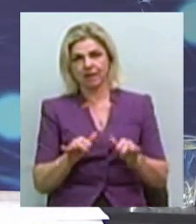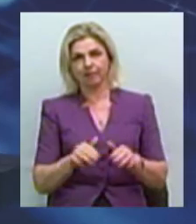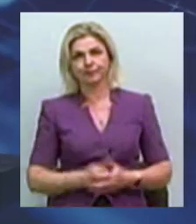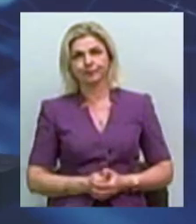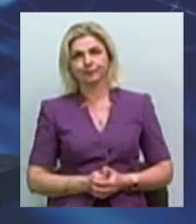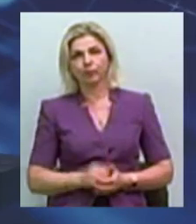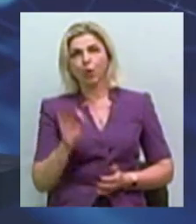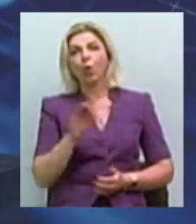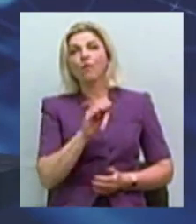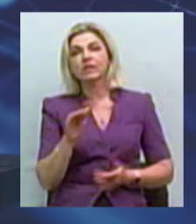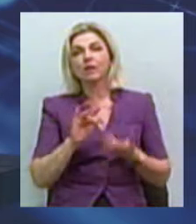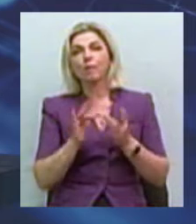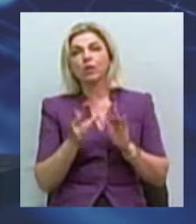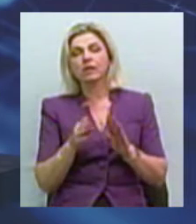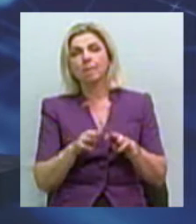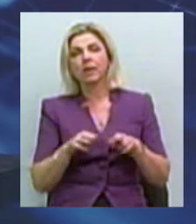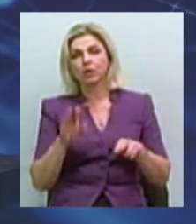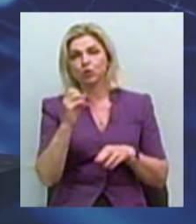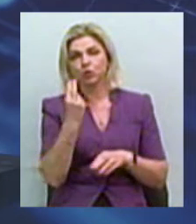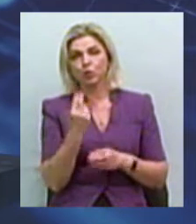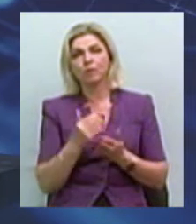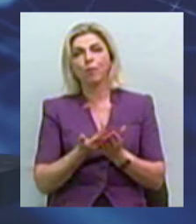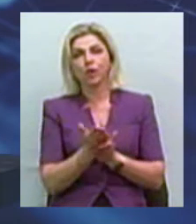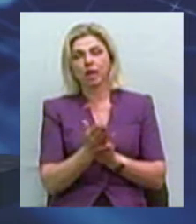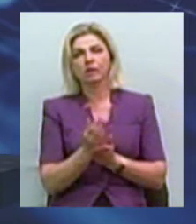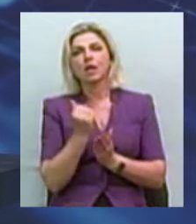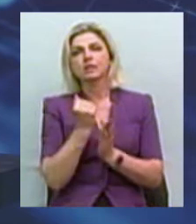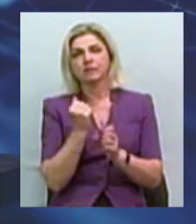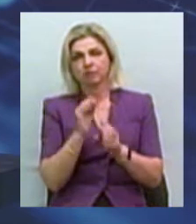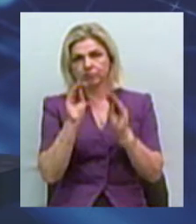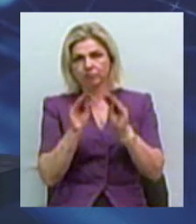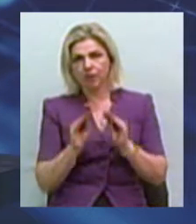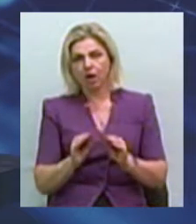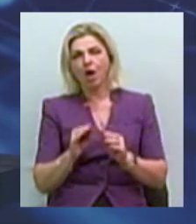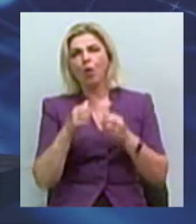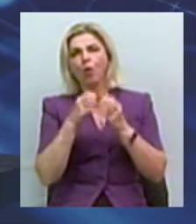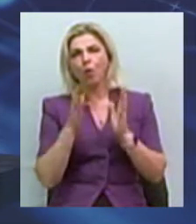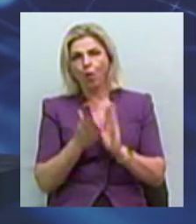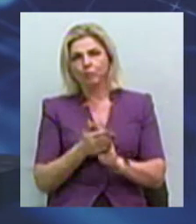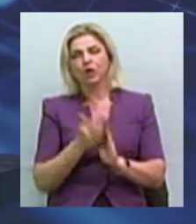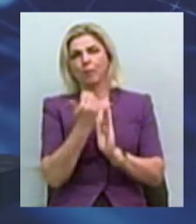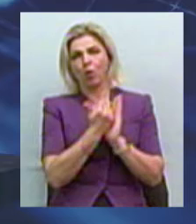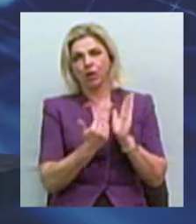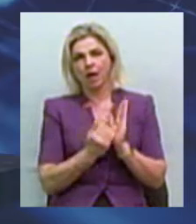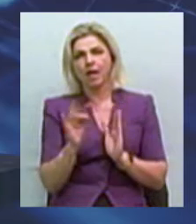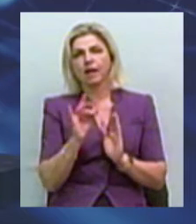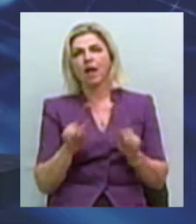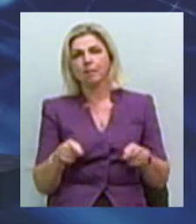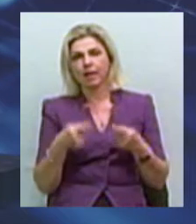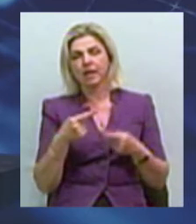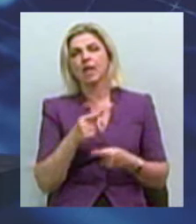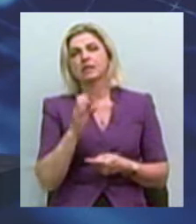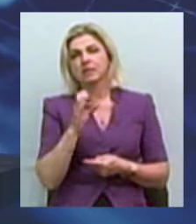офіційному порталі Міністерства соціальної політики розміщена комплексна програма корекційно-реабілітаційної роботи з дівчатами 14